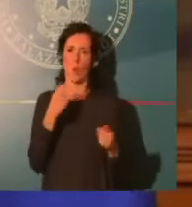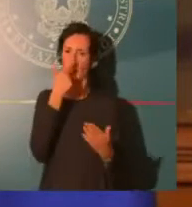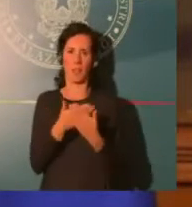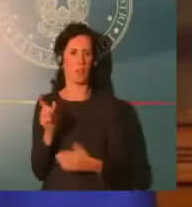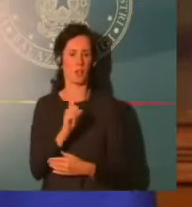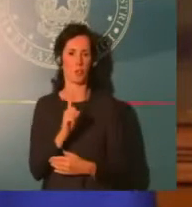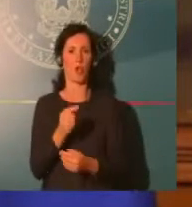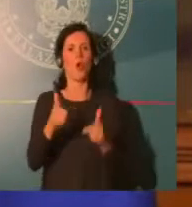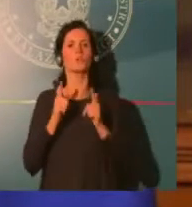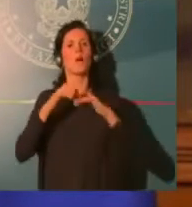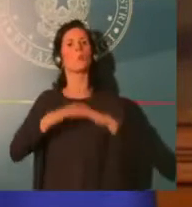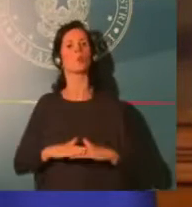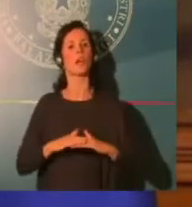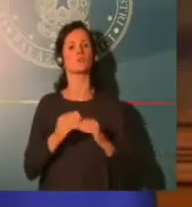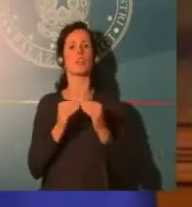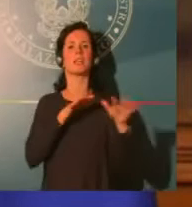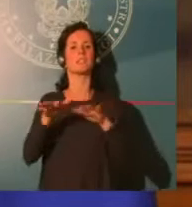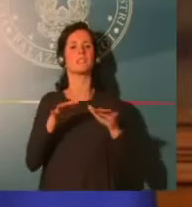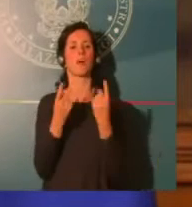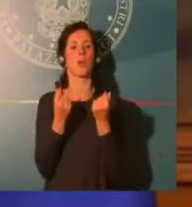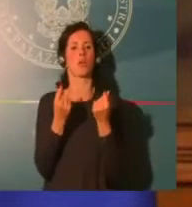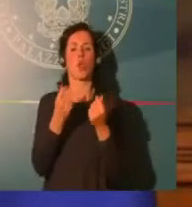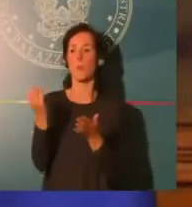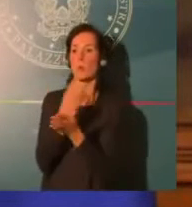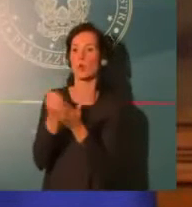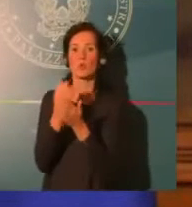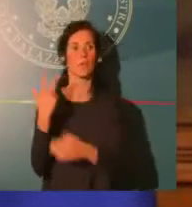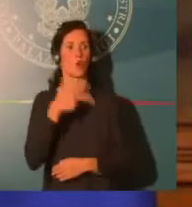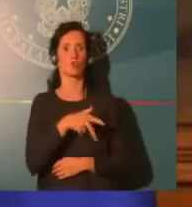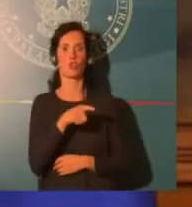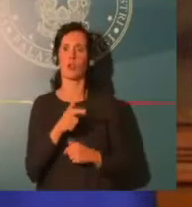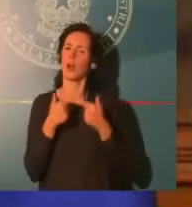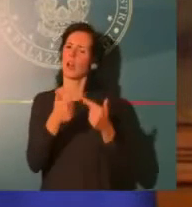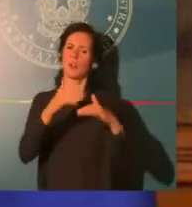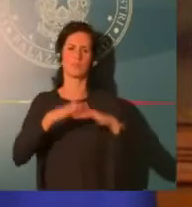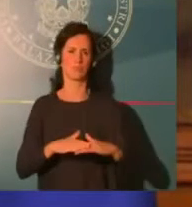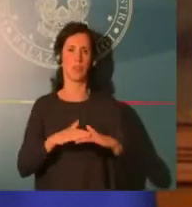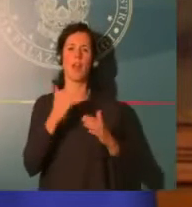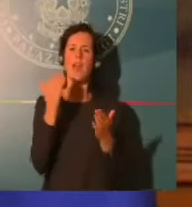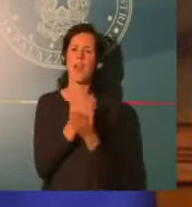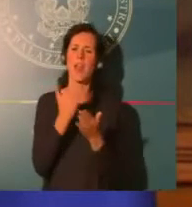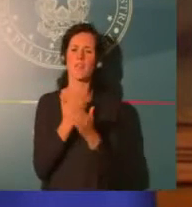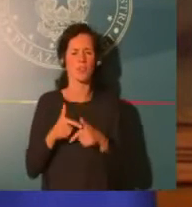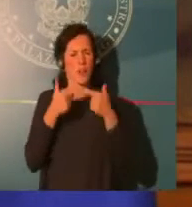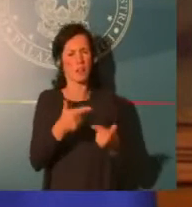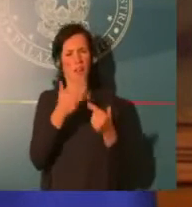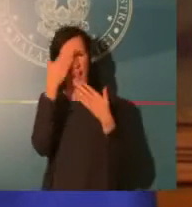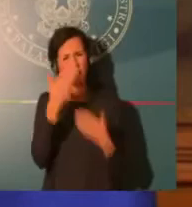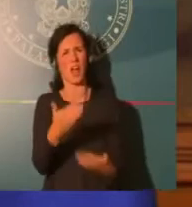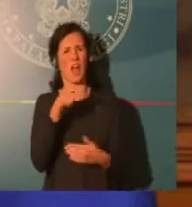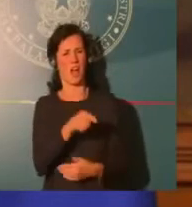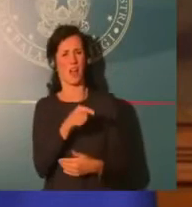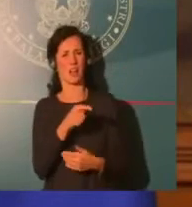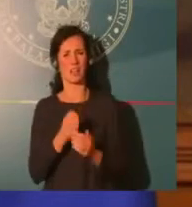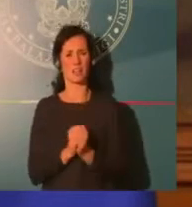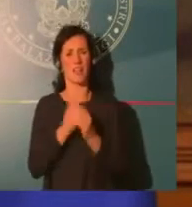danneggiato irreparabilmente. Ed è per combattere il nemico comune che sta mettendo a dura prova l'economia e i